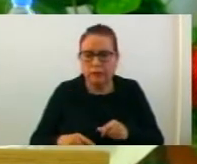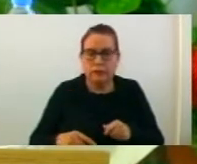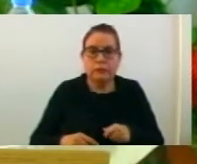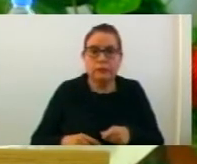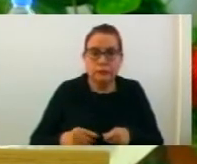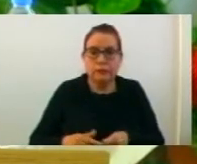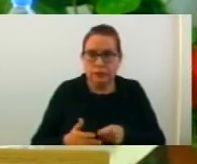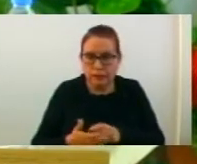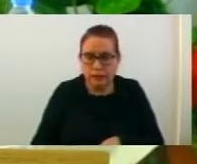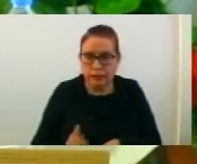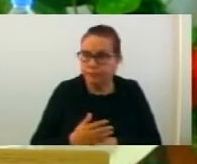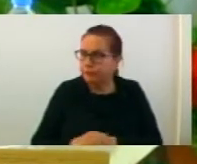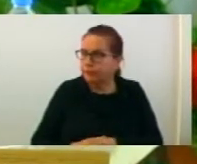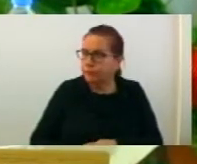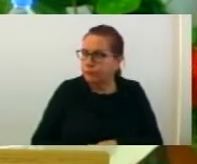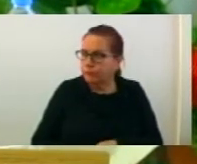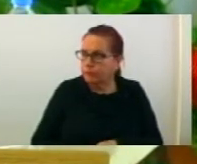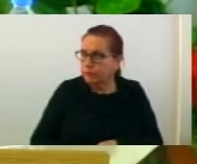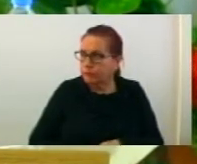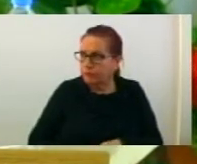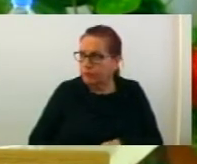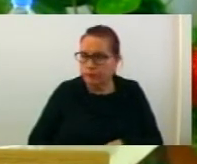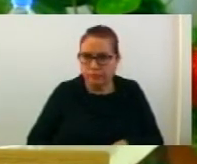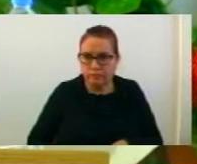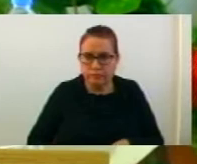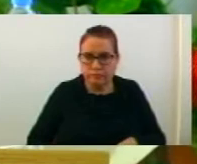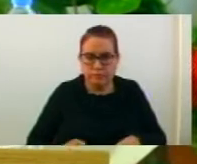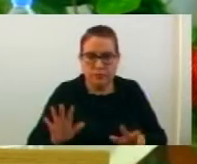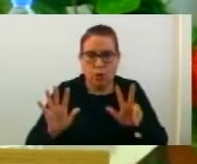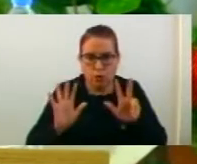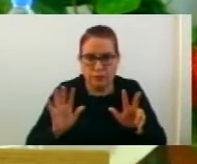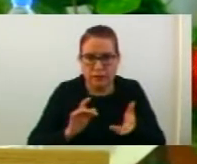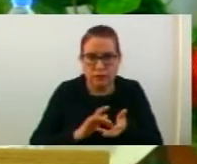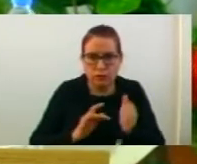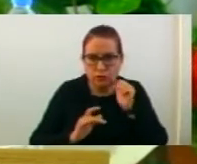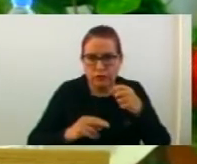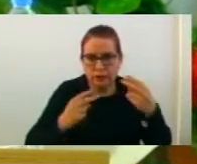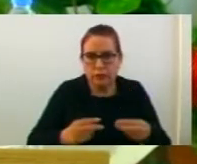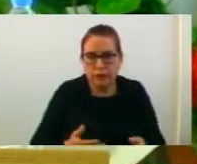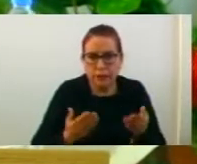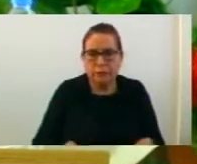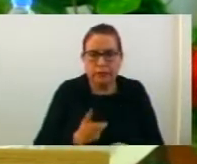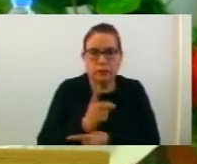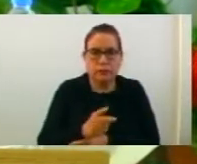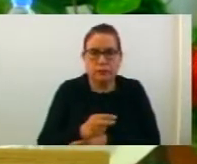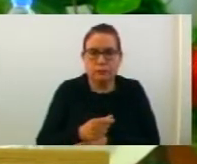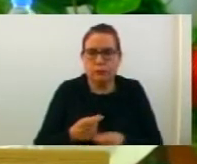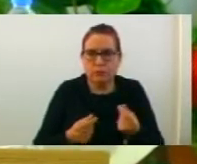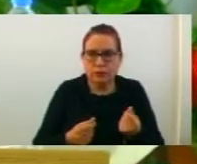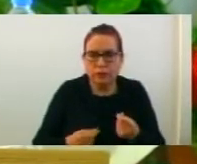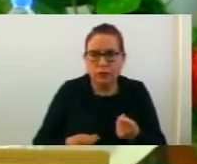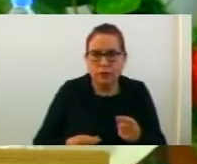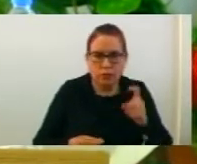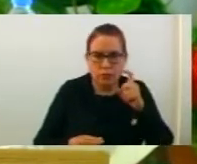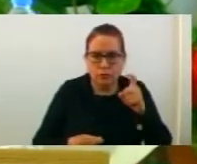е износ от 20 тил. денари. Преминуваме на работа по 8. днева ред. Предлог одлука за доделување парична помош